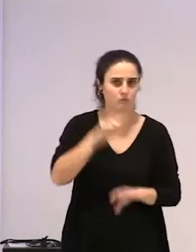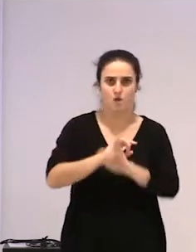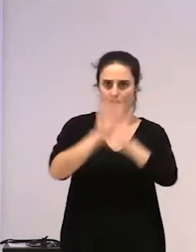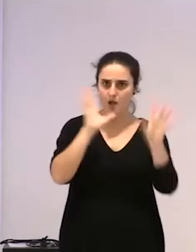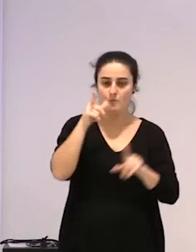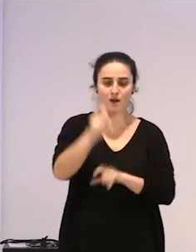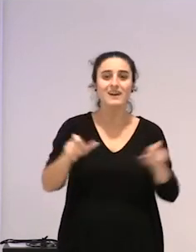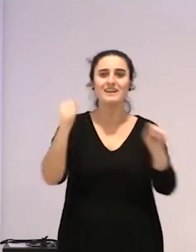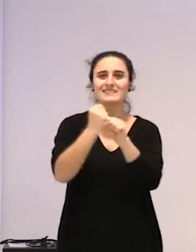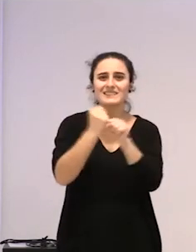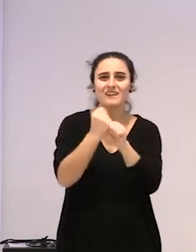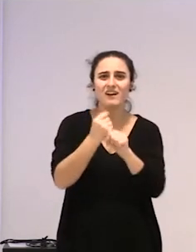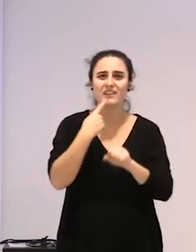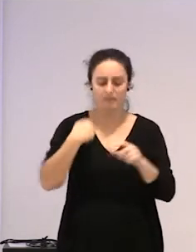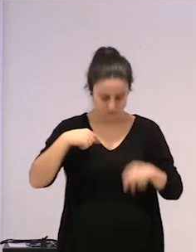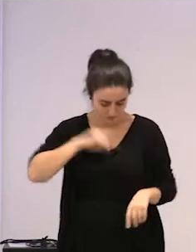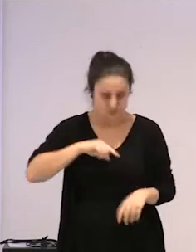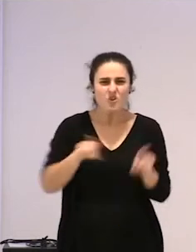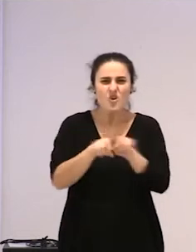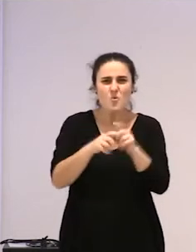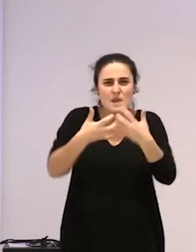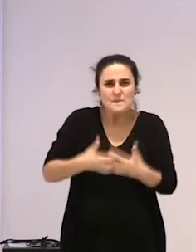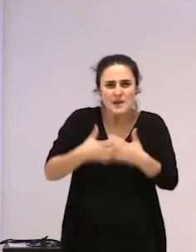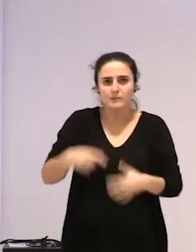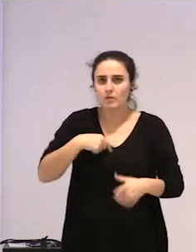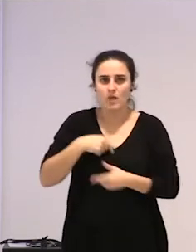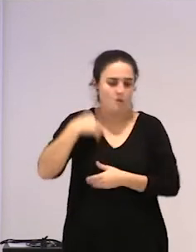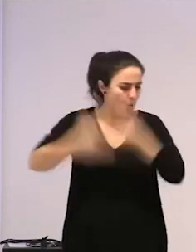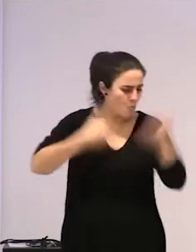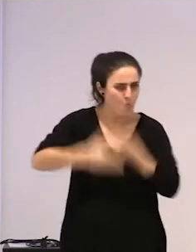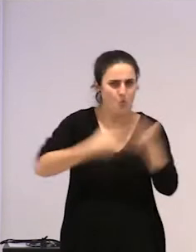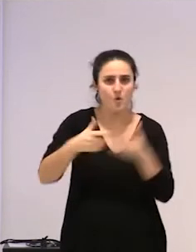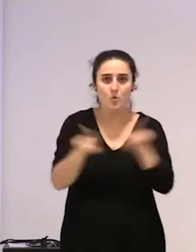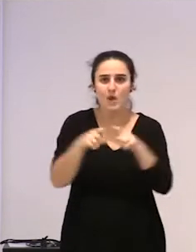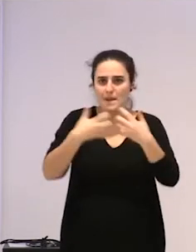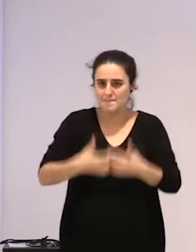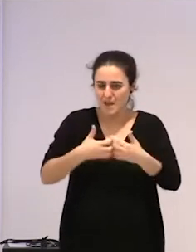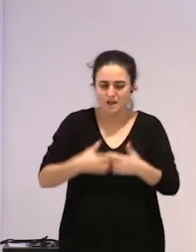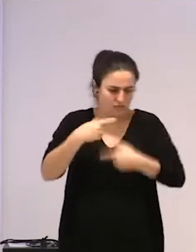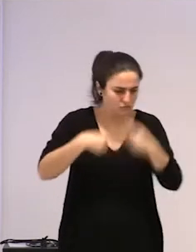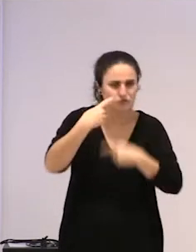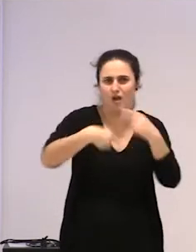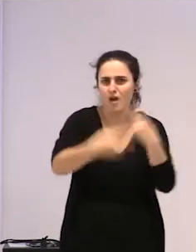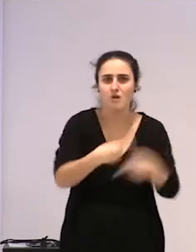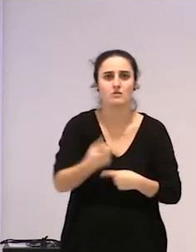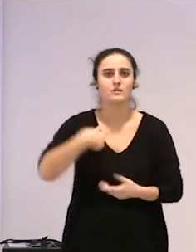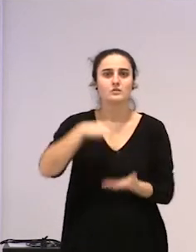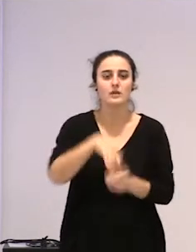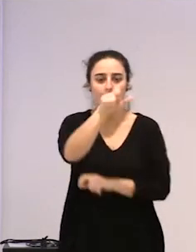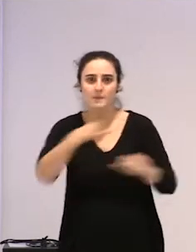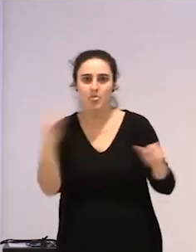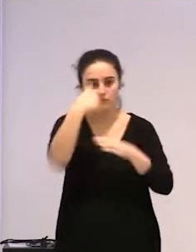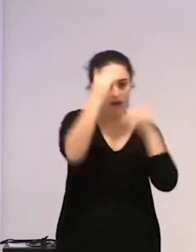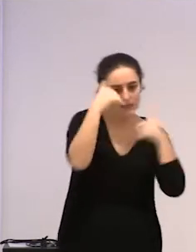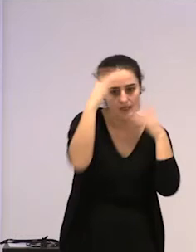zuten eskini, makina bat zen ditzen naiz, oza, makina baten erritmora joan behar naiz, egunero, ez, ditut, ez dakiz, zenba pertsonaten